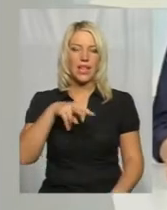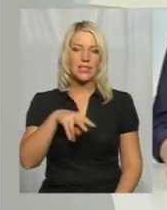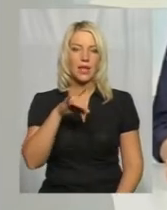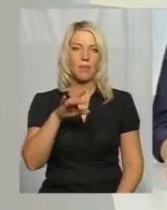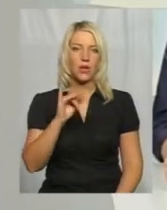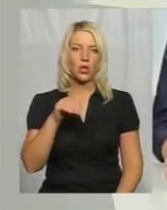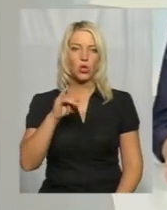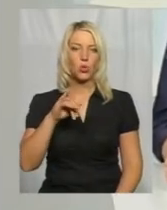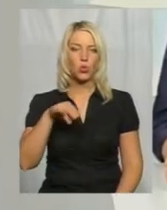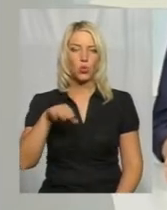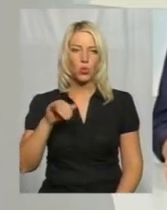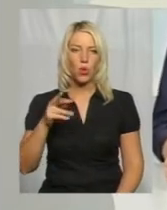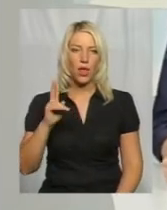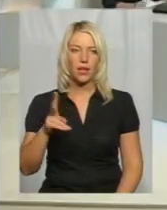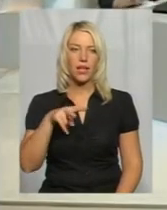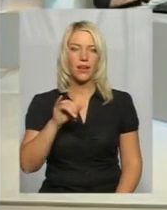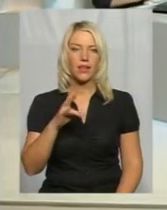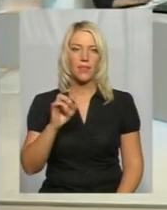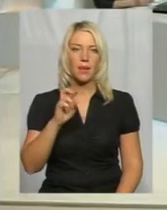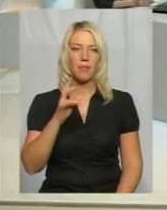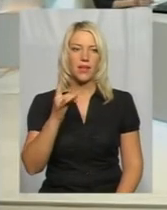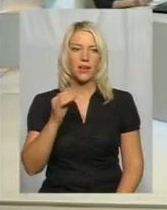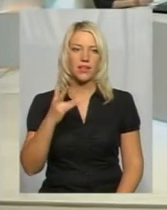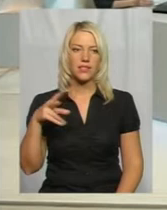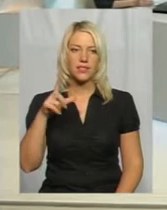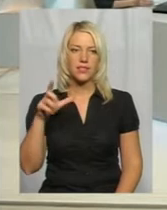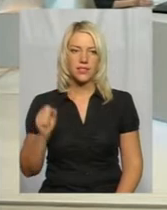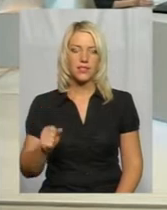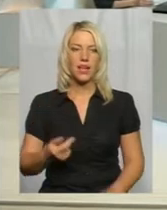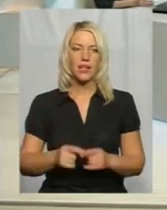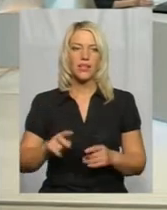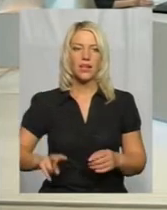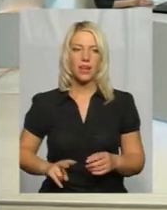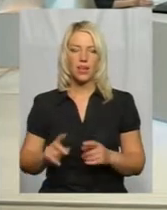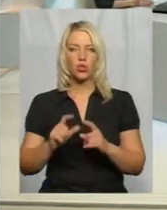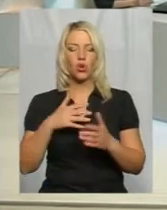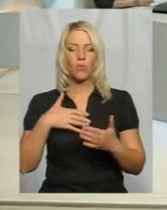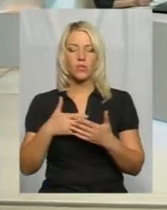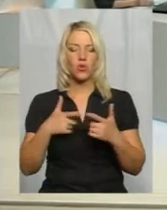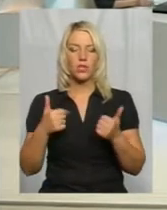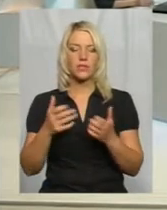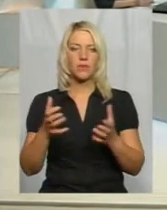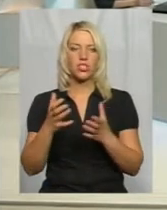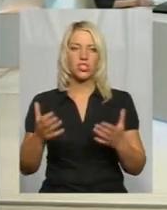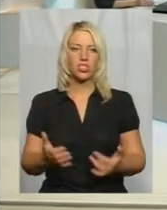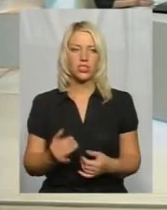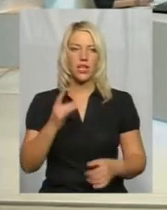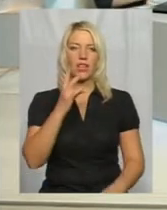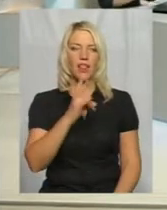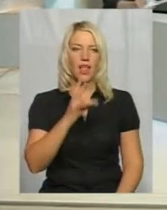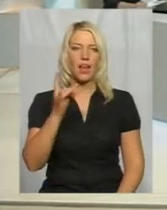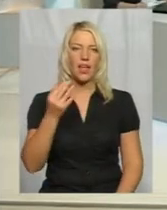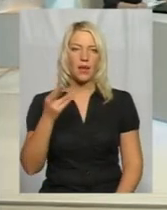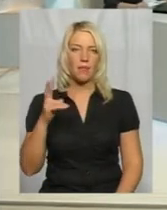Притуляк, Еліною Бринзою, помічником регіонального директора громадської організації «Збережи життя» і Наталією Рябою,